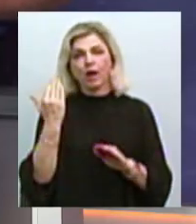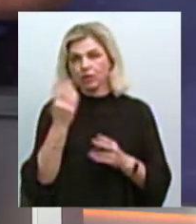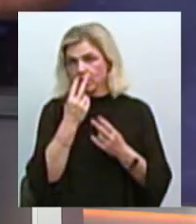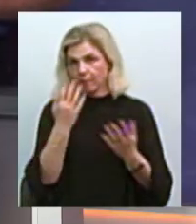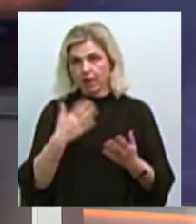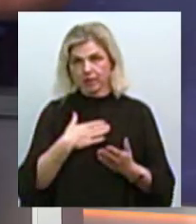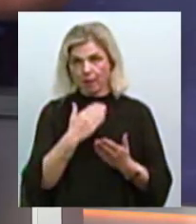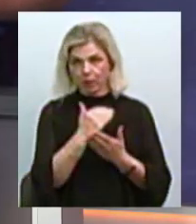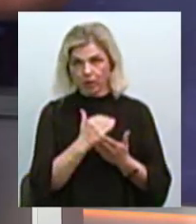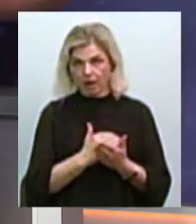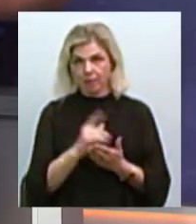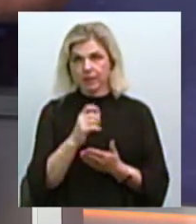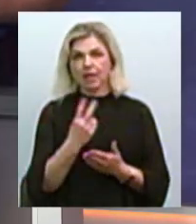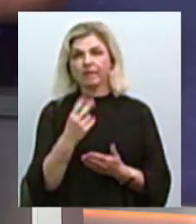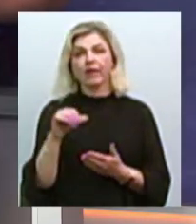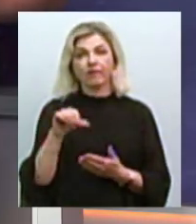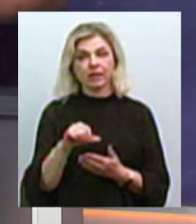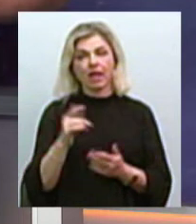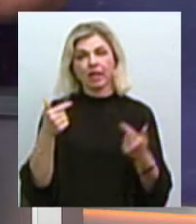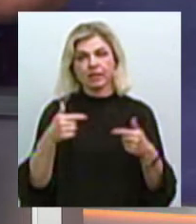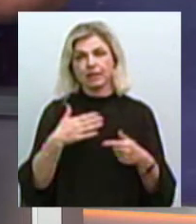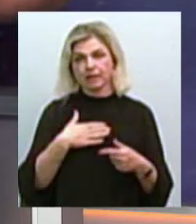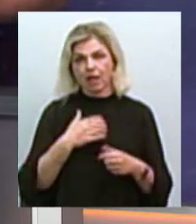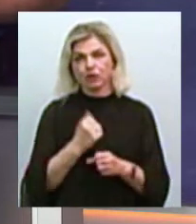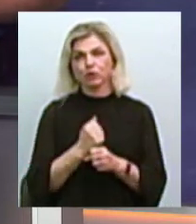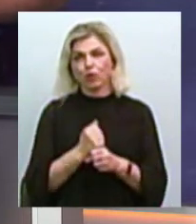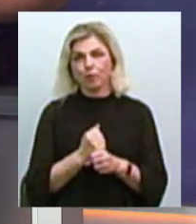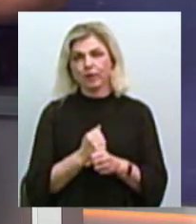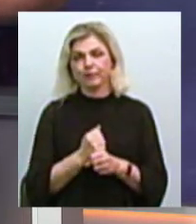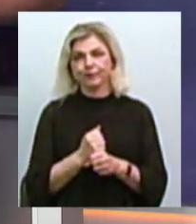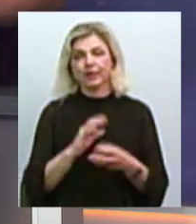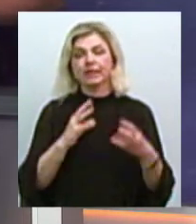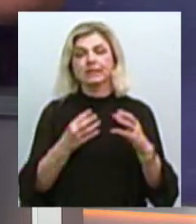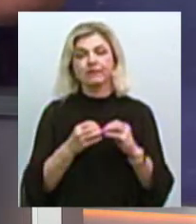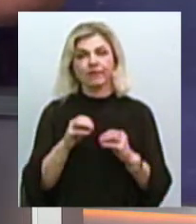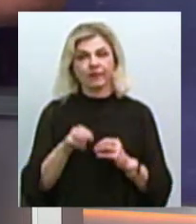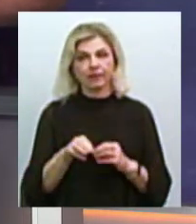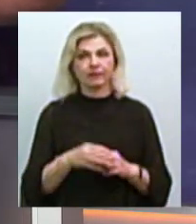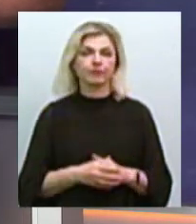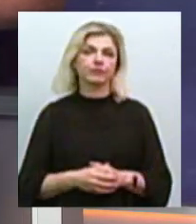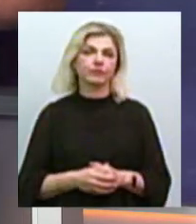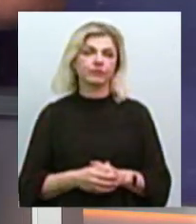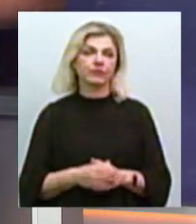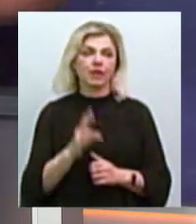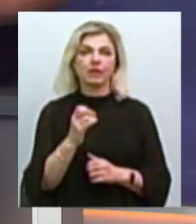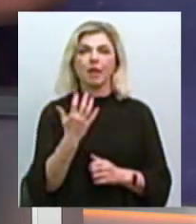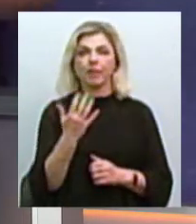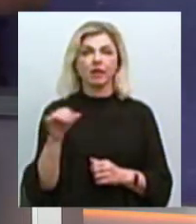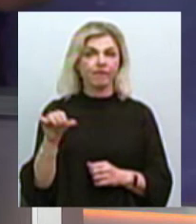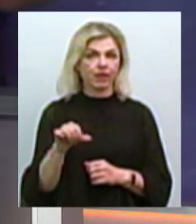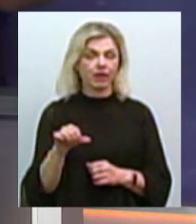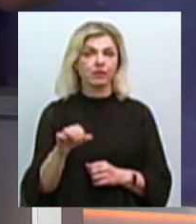за пару хвилин наш гість матиме змогу зробити безпосередній звіт на 5 хвилин.